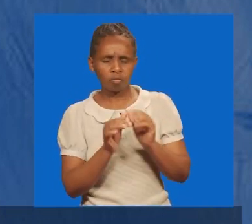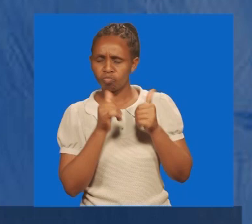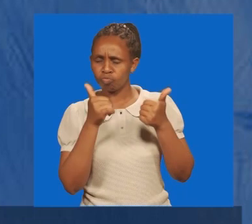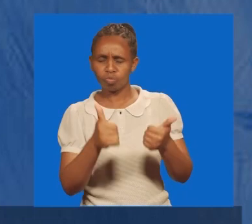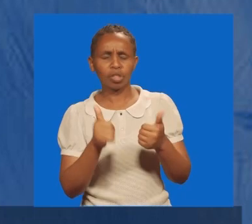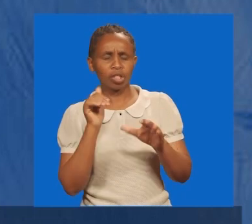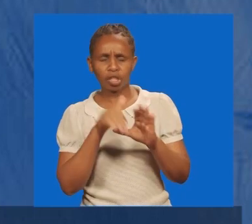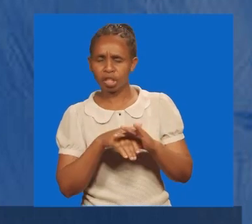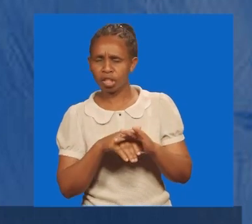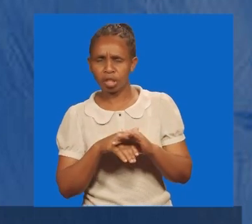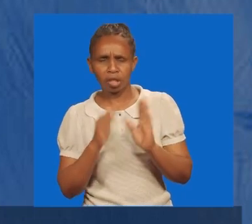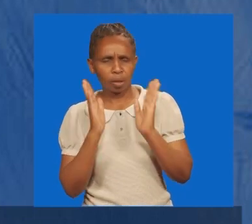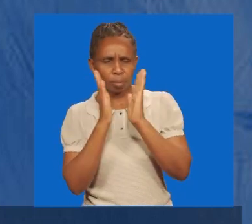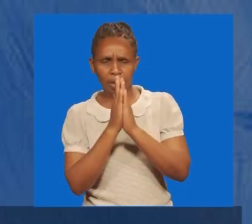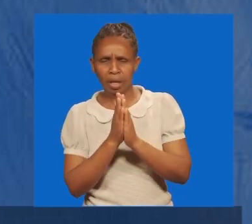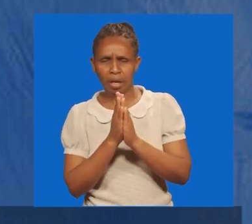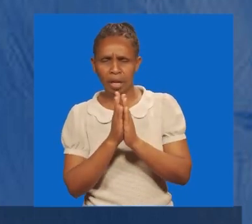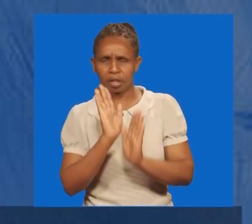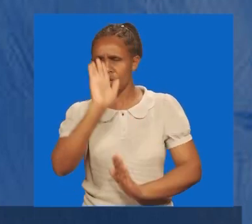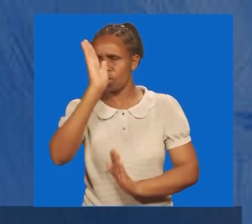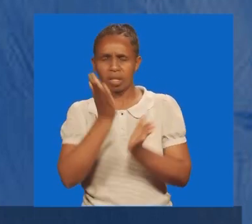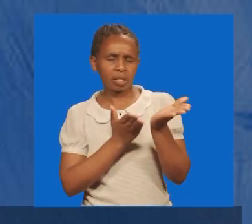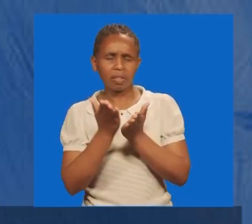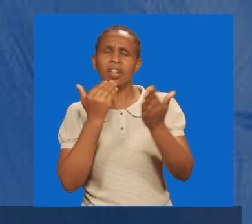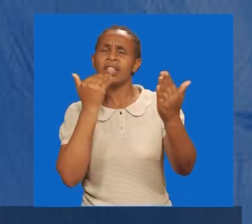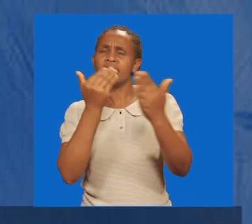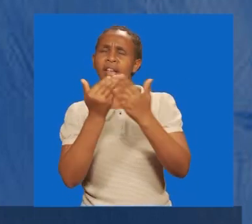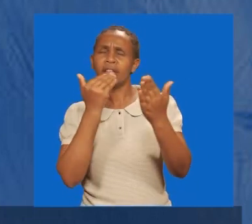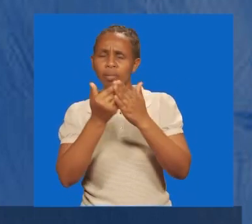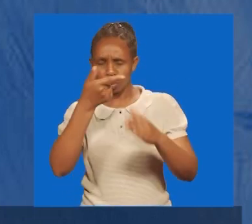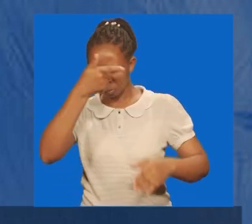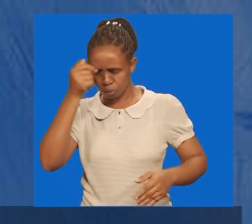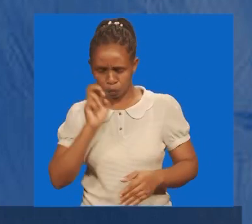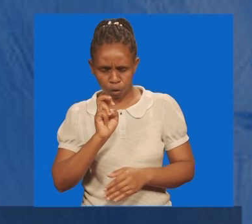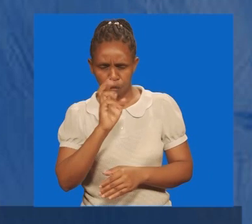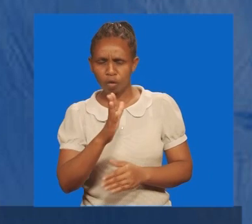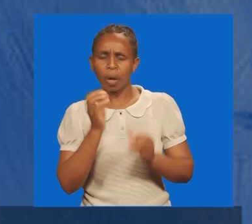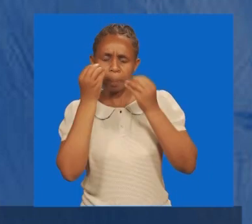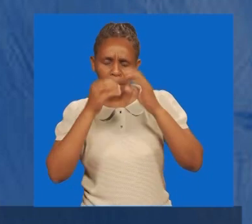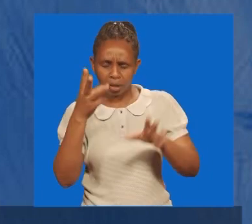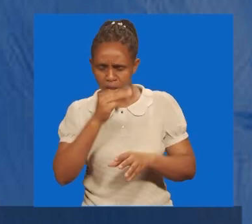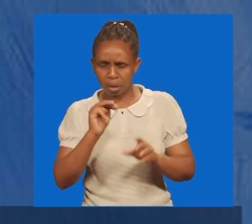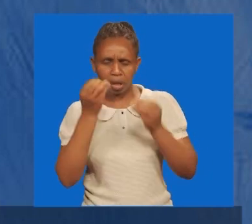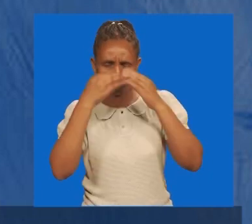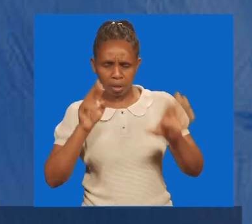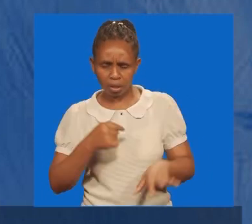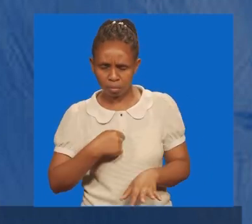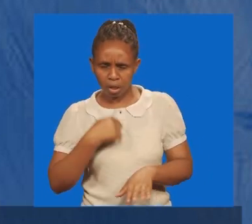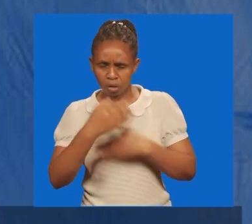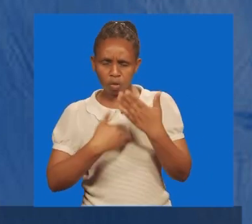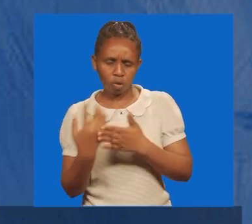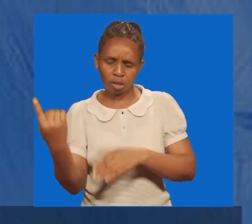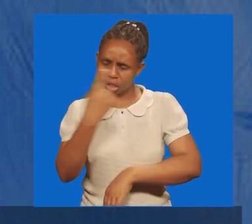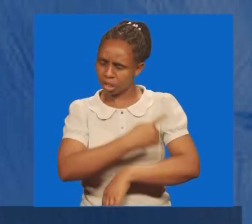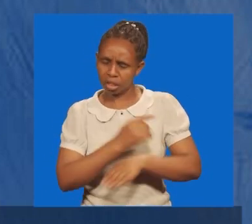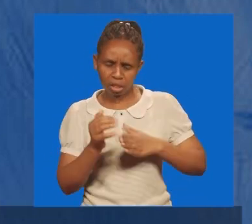na ata kufurahia maombi yetu, na uduma yako pia, asande kwa nchile mtazamaji, mbariki na unibariki, na siku